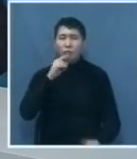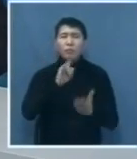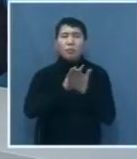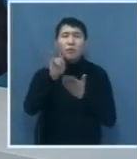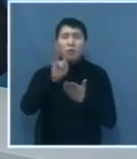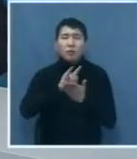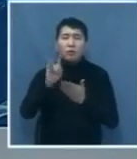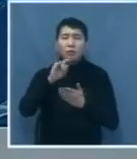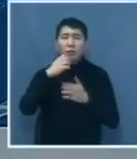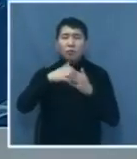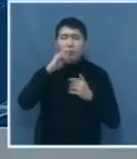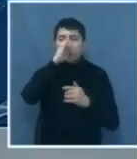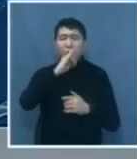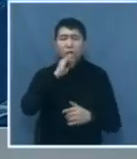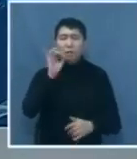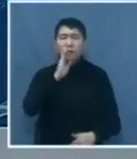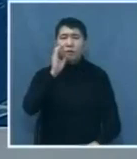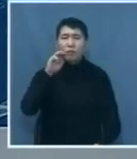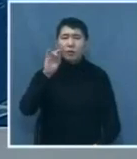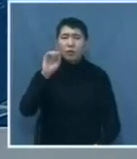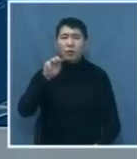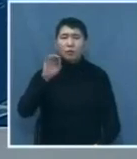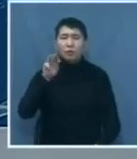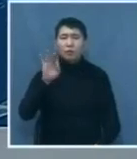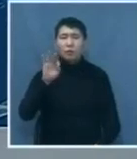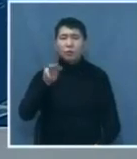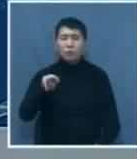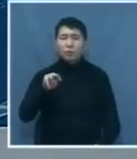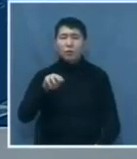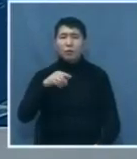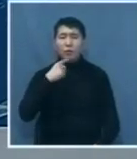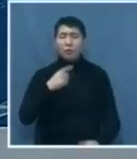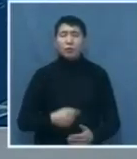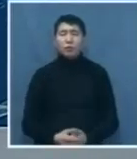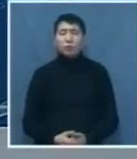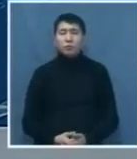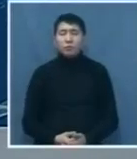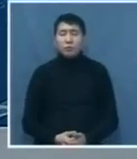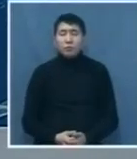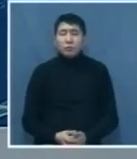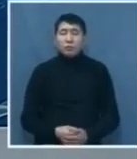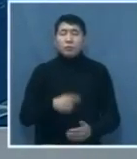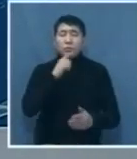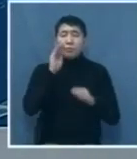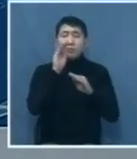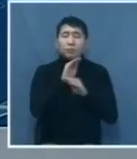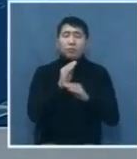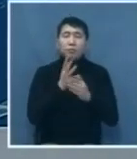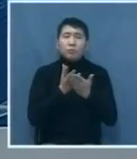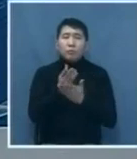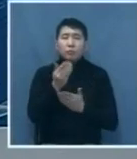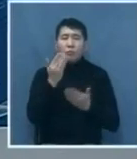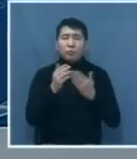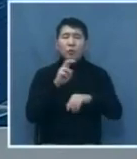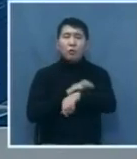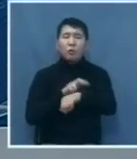Казахстаном и Вьетнамом. Министерство финансов не планирует взимать какие-либо дополнительные плачжи или налоги от безналичных переводов.